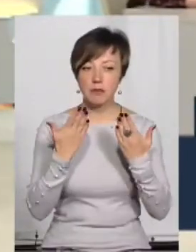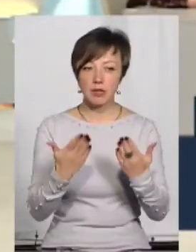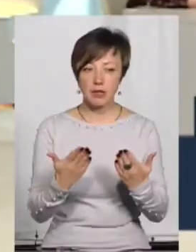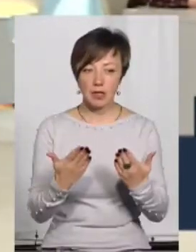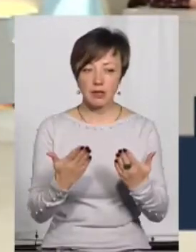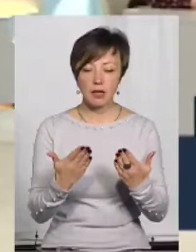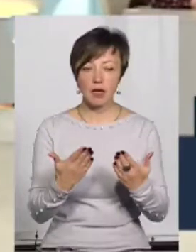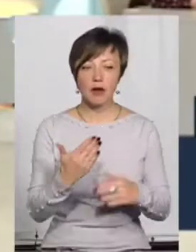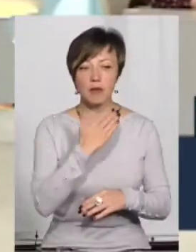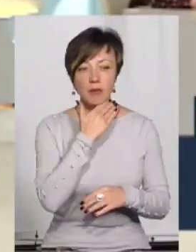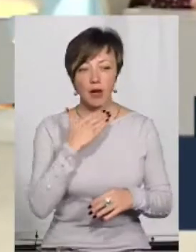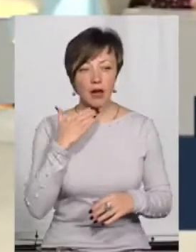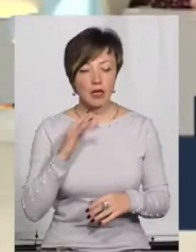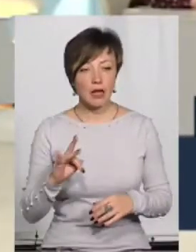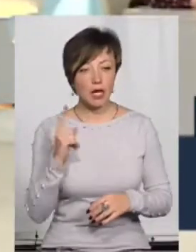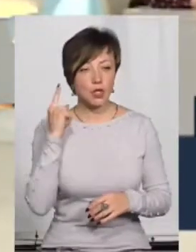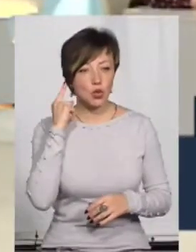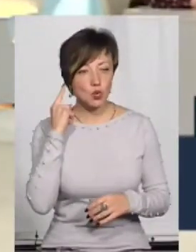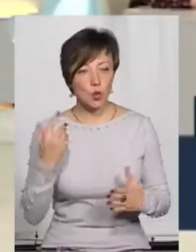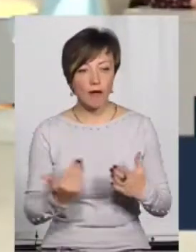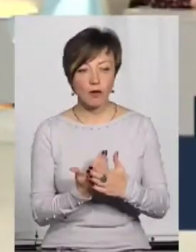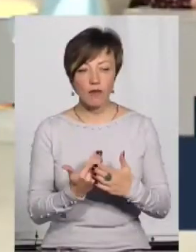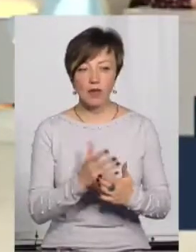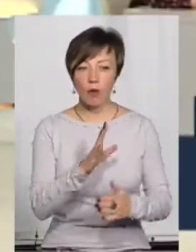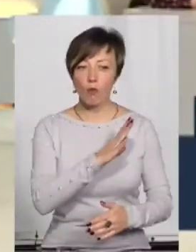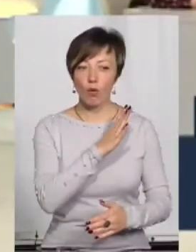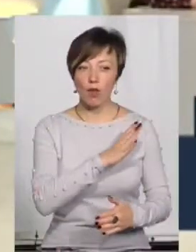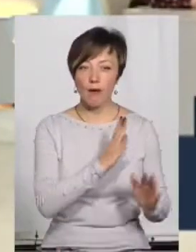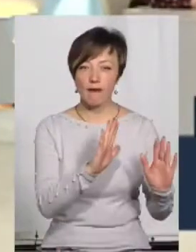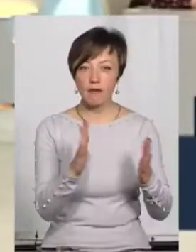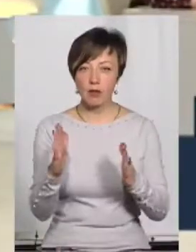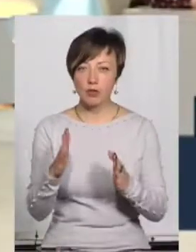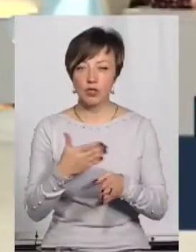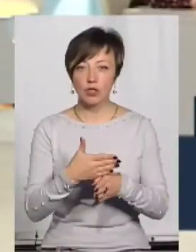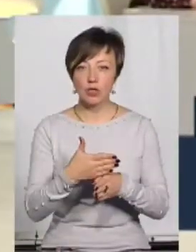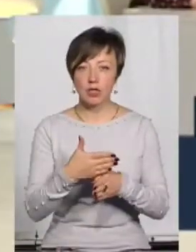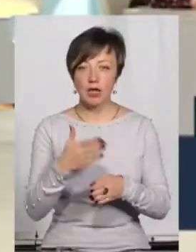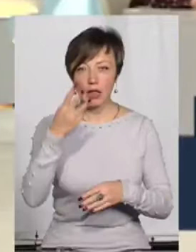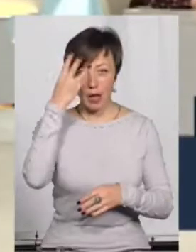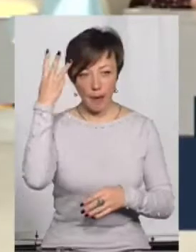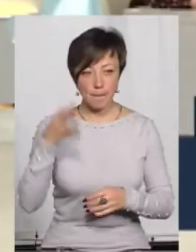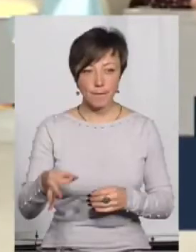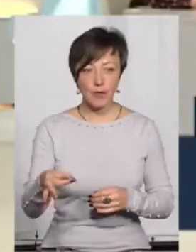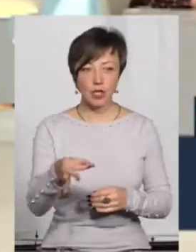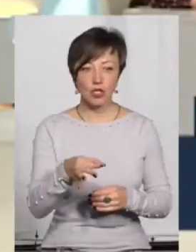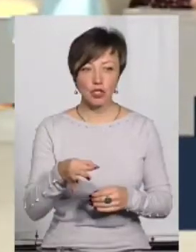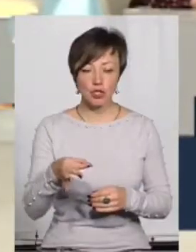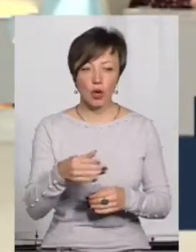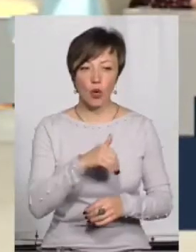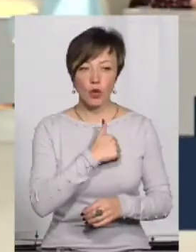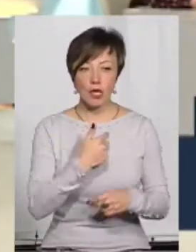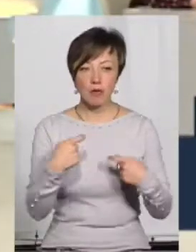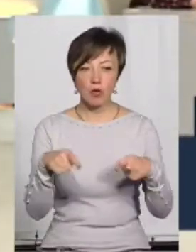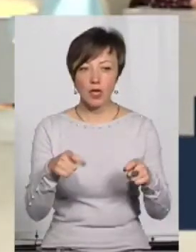не раз у новинах чула, що були випадки, коли там жінки на Хмельниччині хотіли